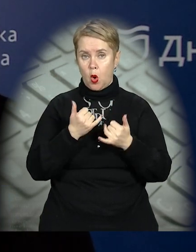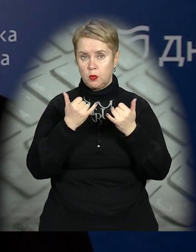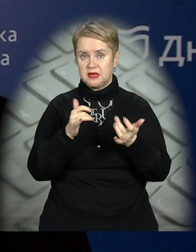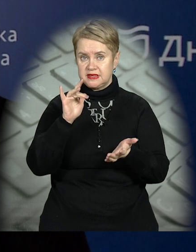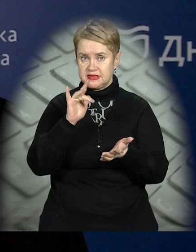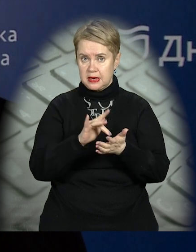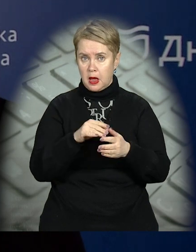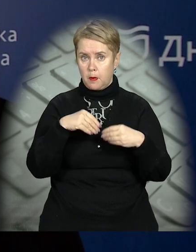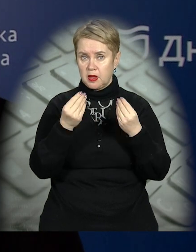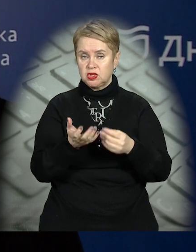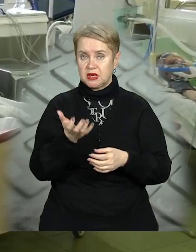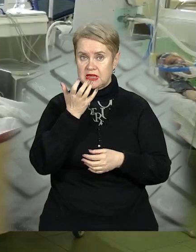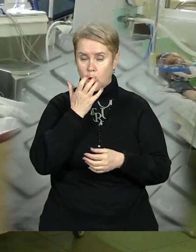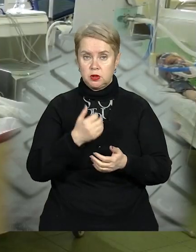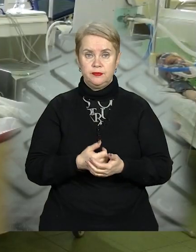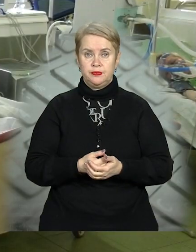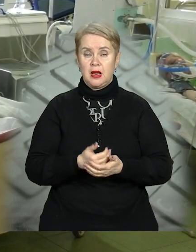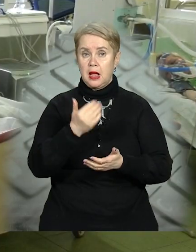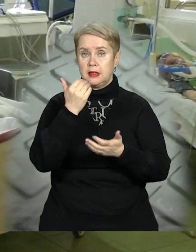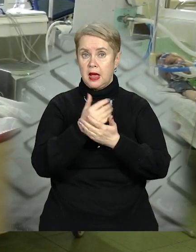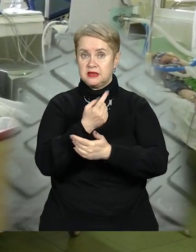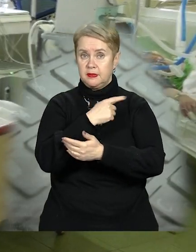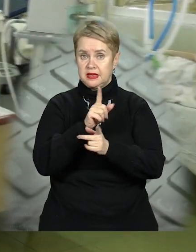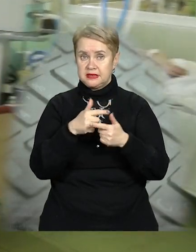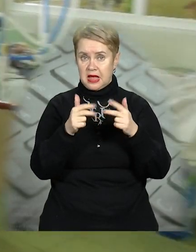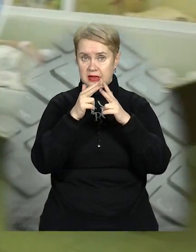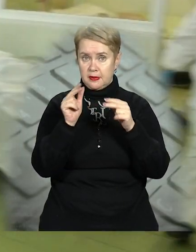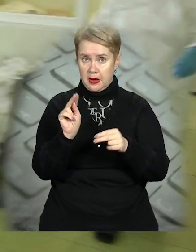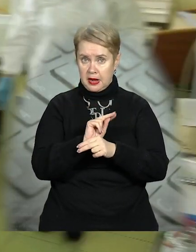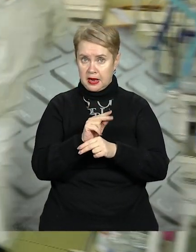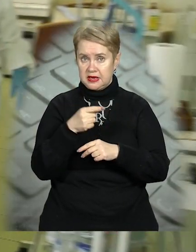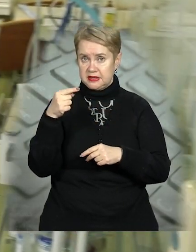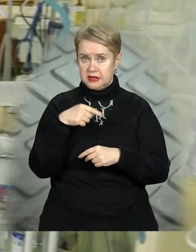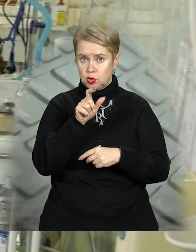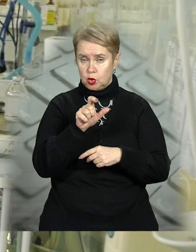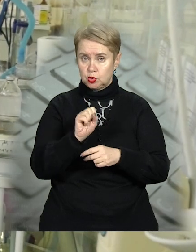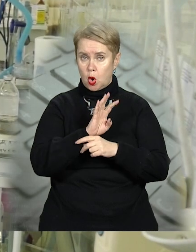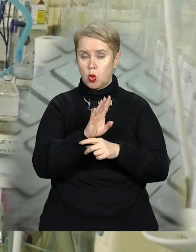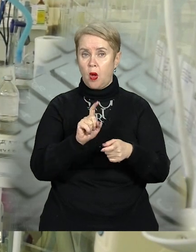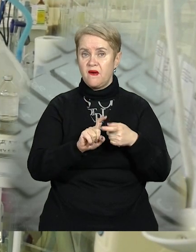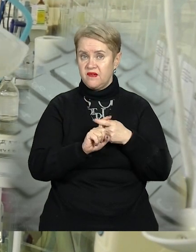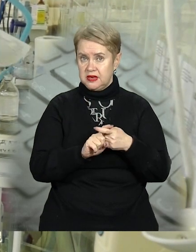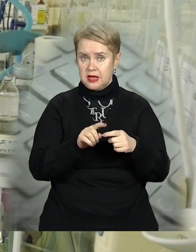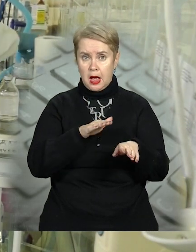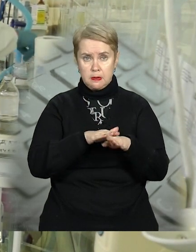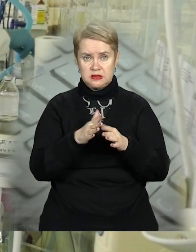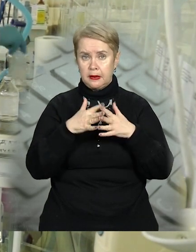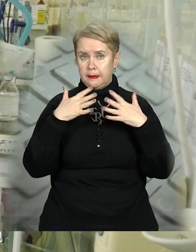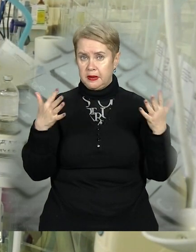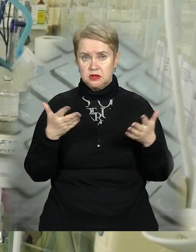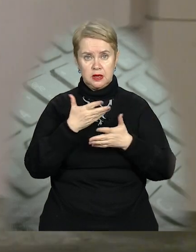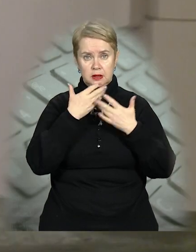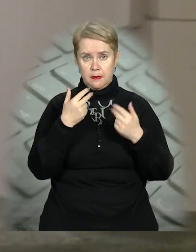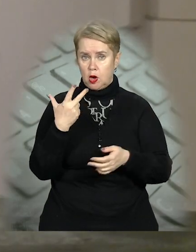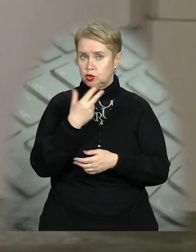централізованою подачою кислороду. Наразі у медзакладах Дніпра лікуються майже тисячі людей з коронавірусом. Абсолютна більшість не